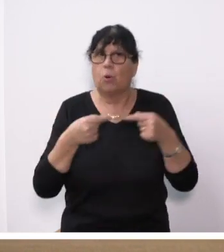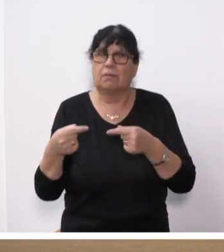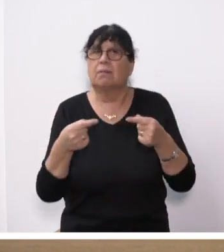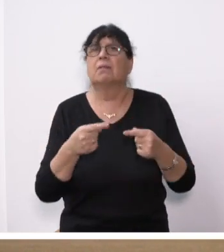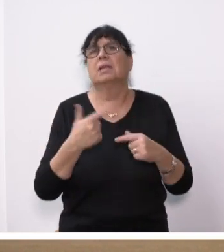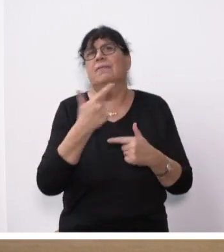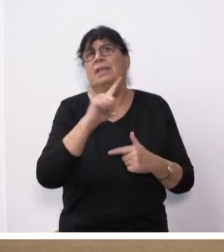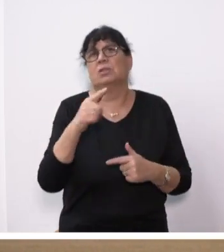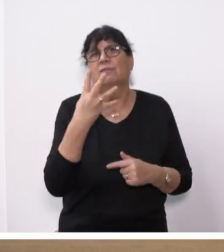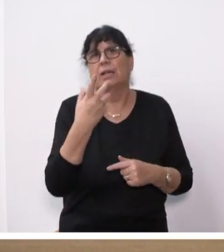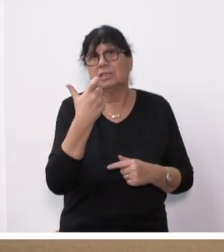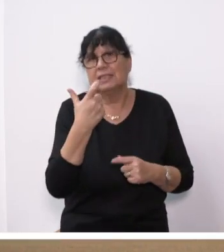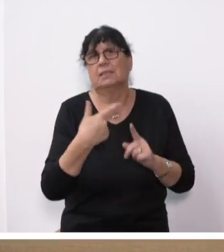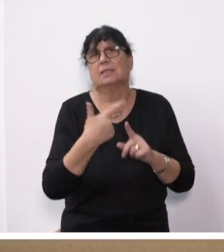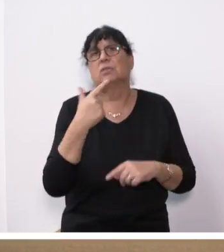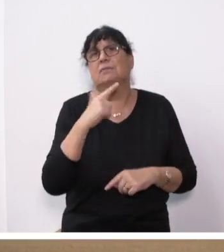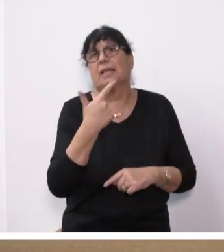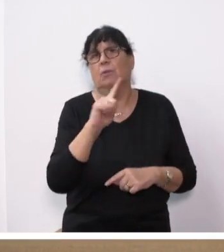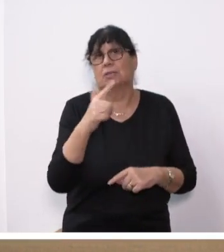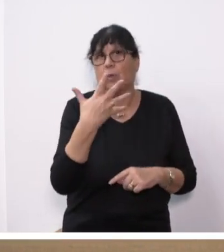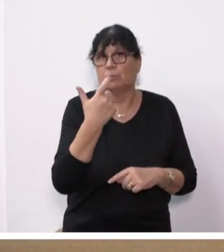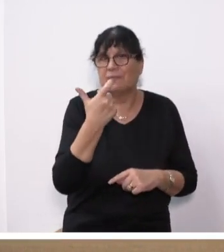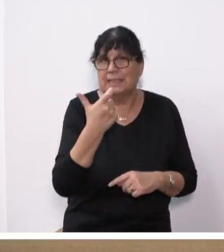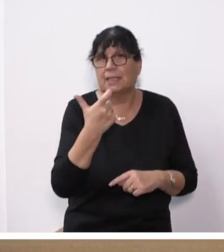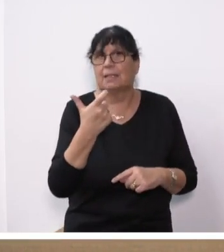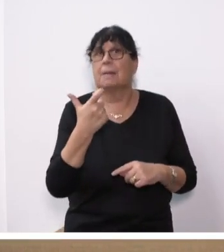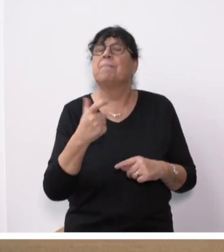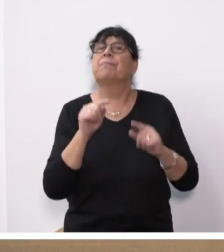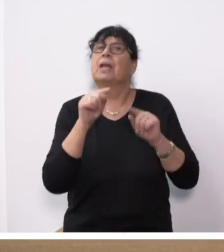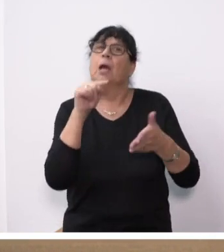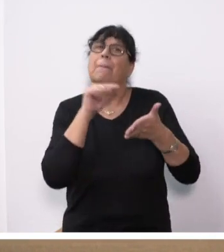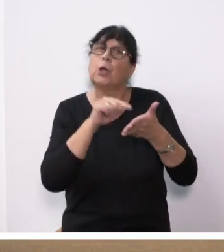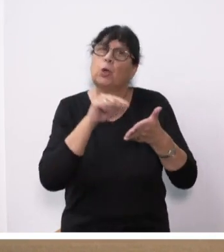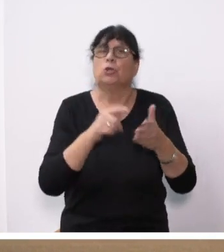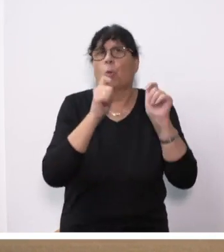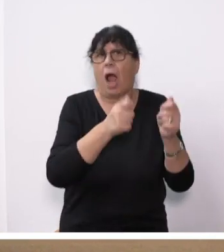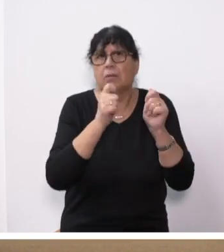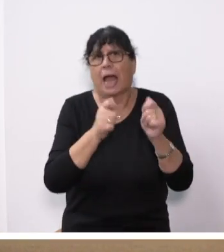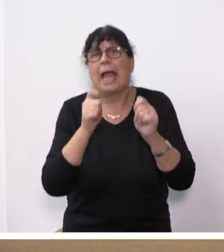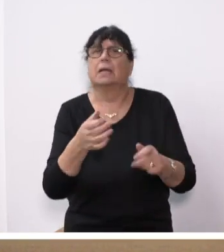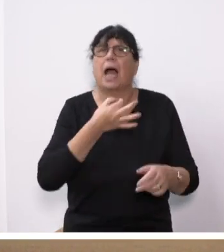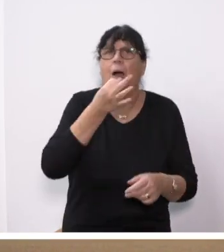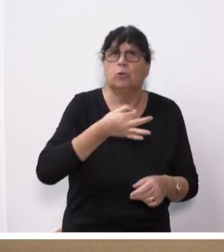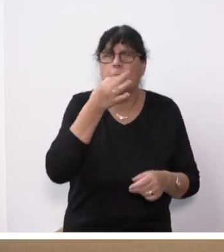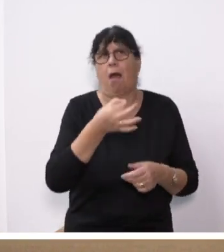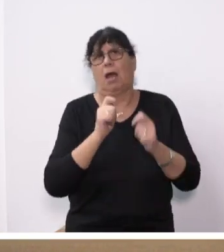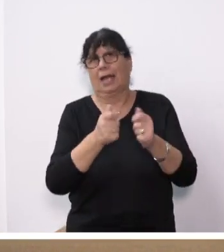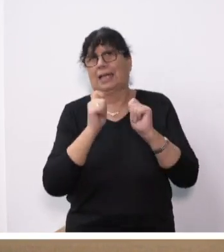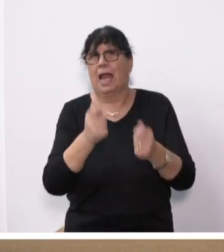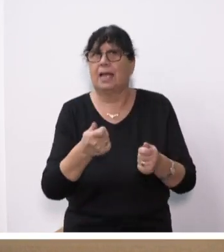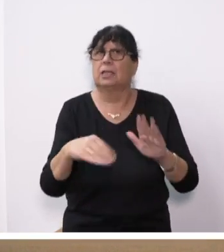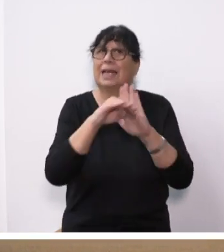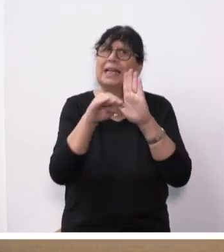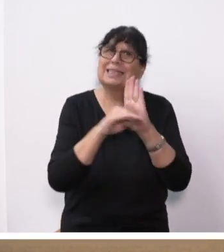2024-2025, in der die Begründung von Anträgen, die Aussprache zu Anträgen und